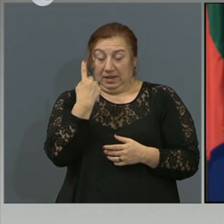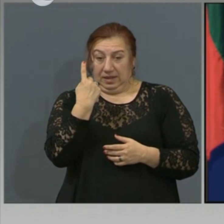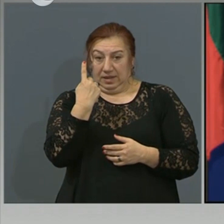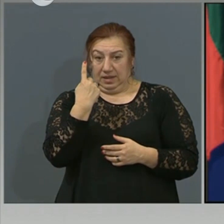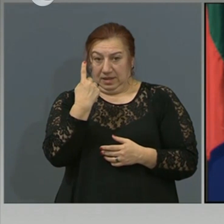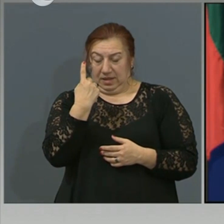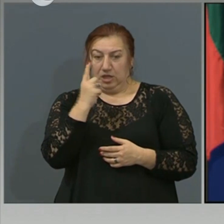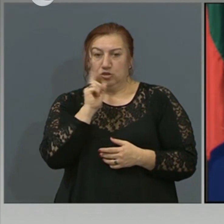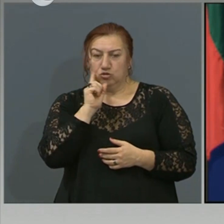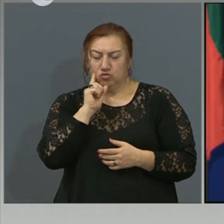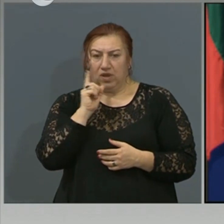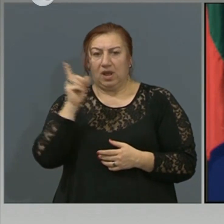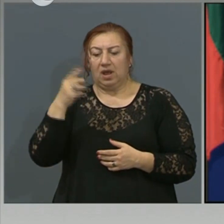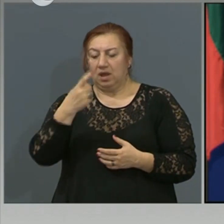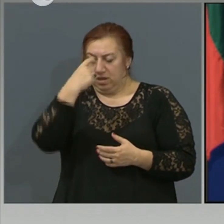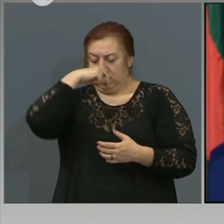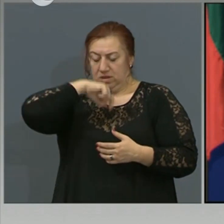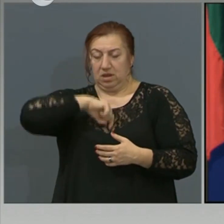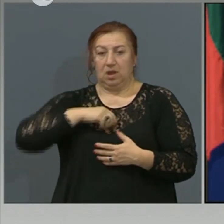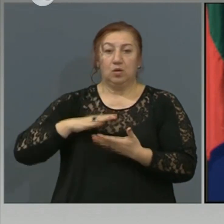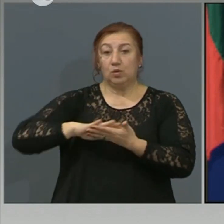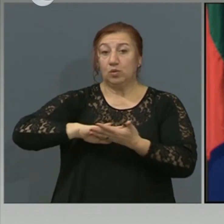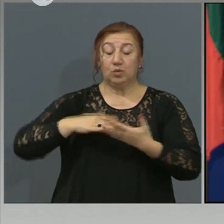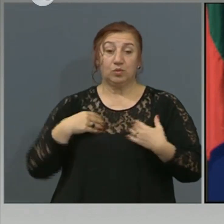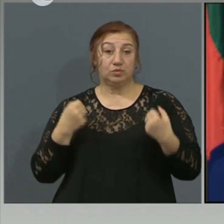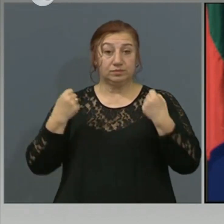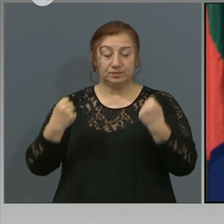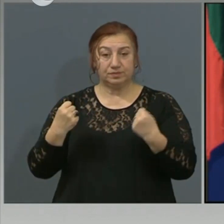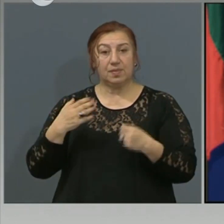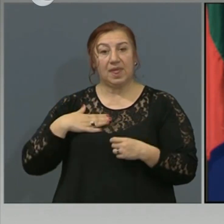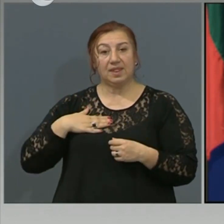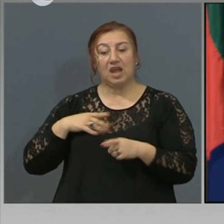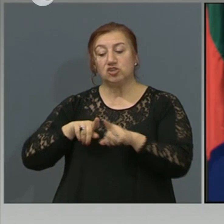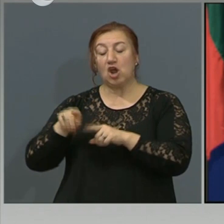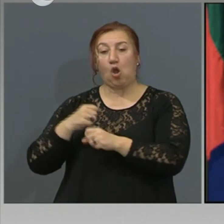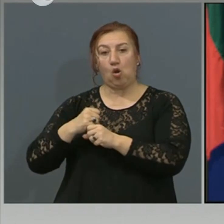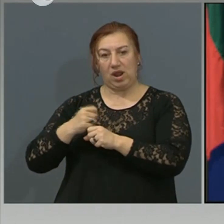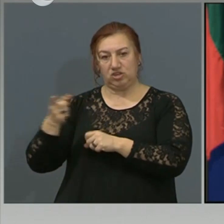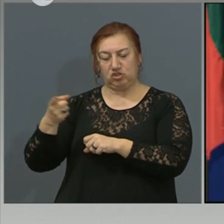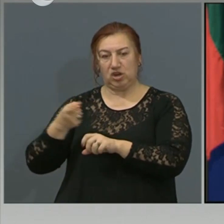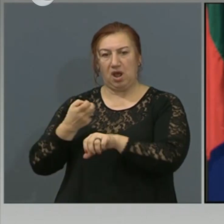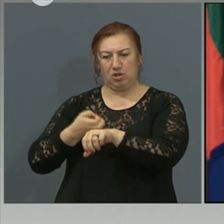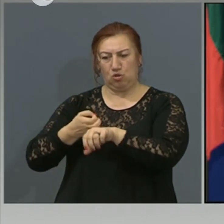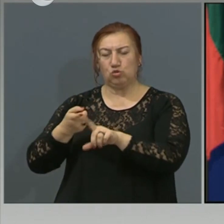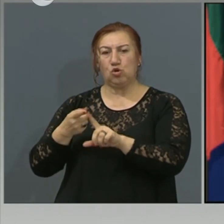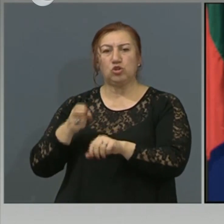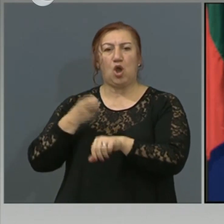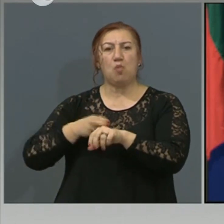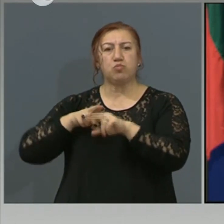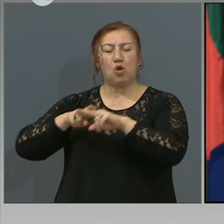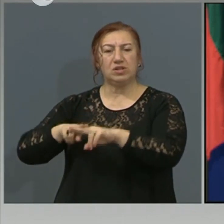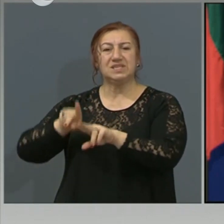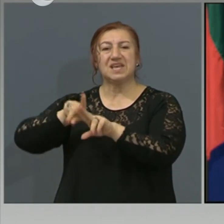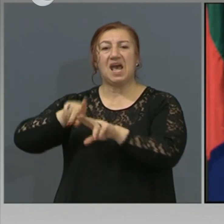случай, който е в много добро състояние, това е една наша колежка, от ИСУ, мисля, че работеше,